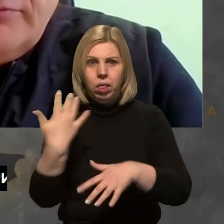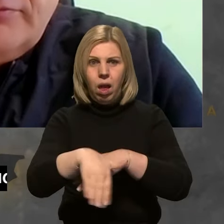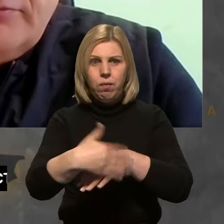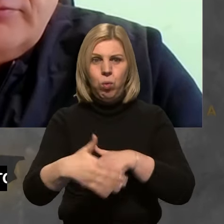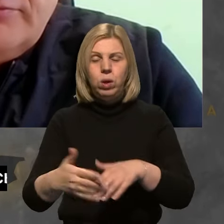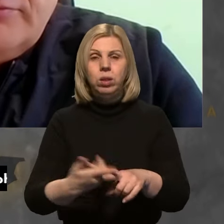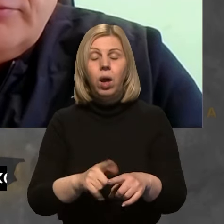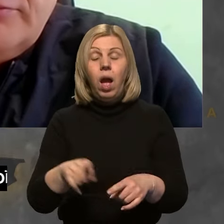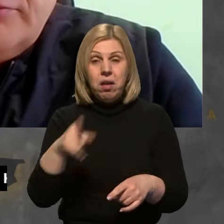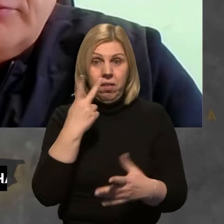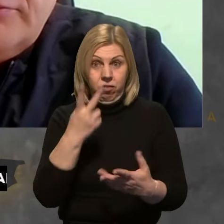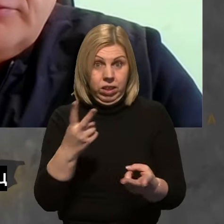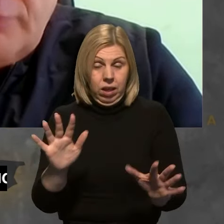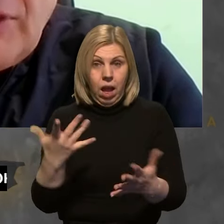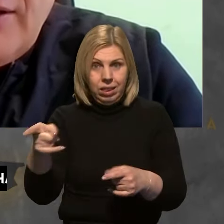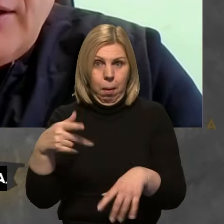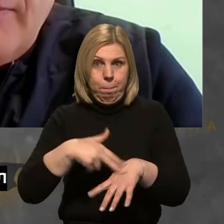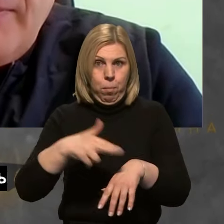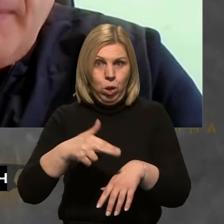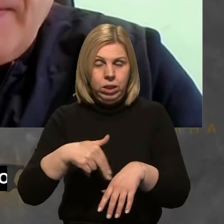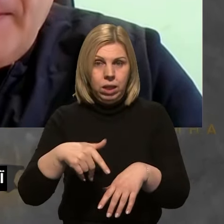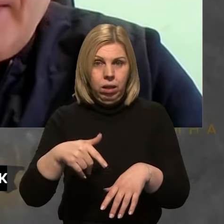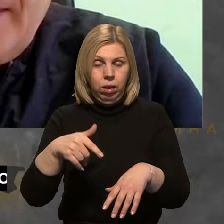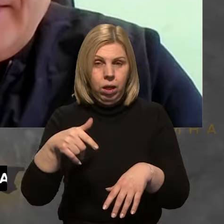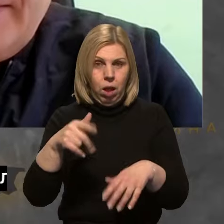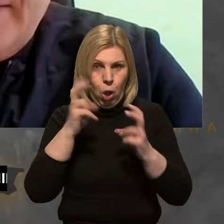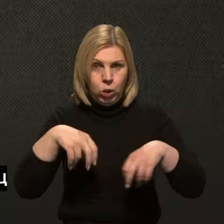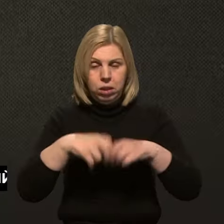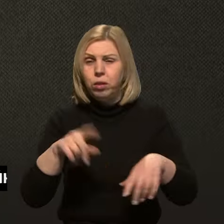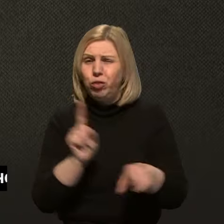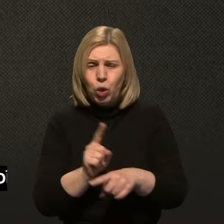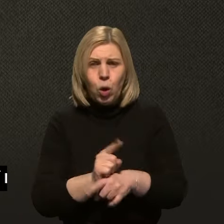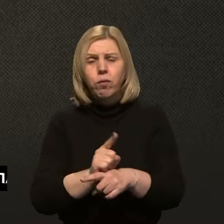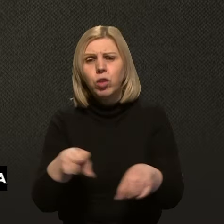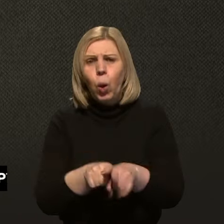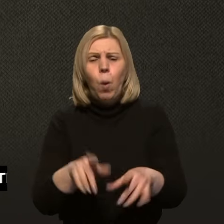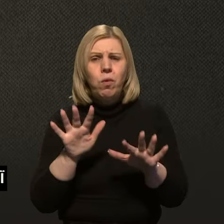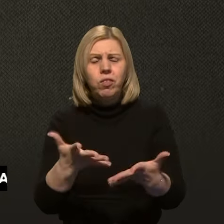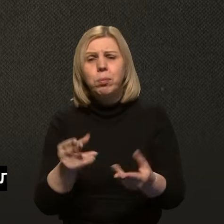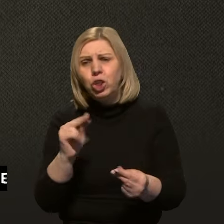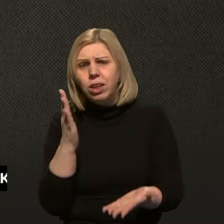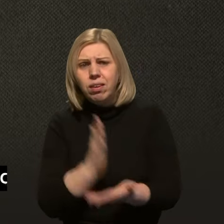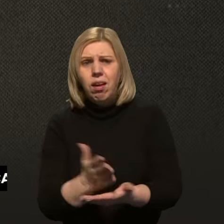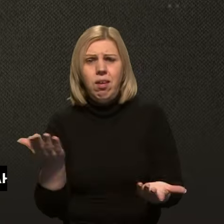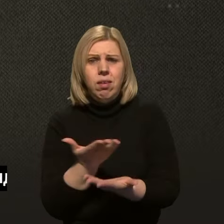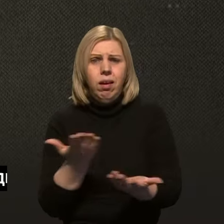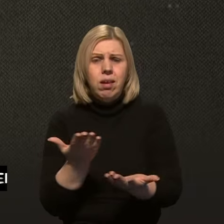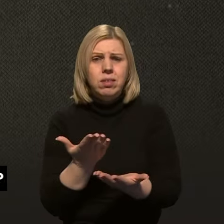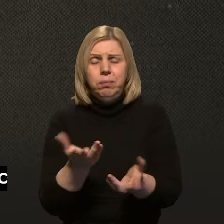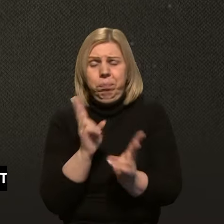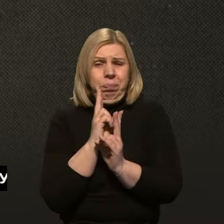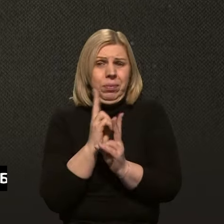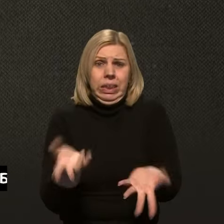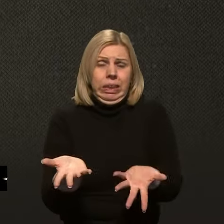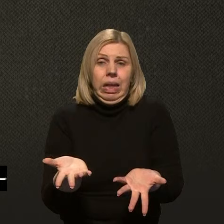інцидент. Його там розслідує польська поліція, але тим не менше. У такому випадку чи є якась, не знаю,